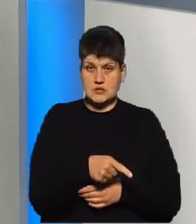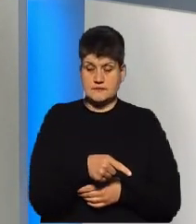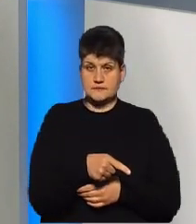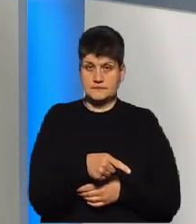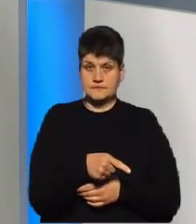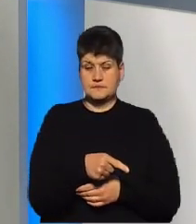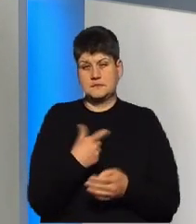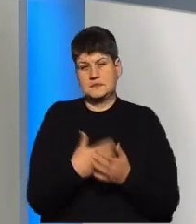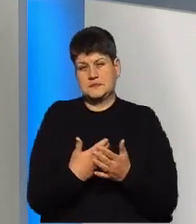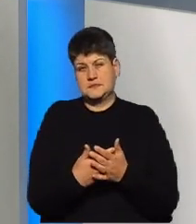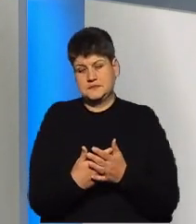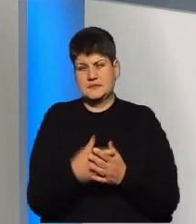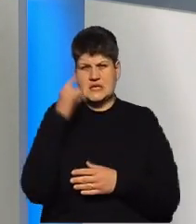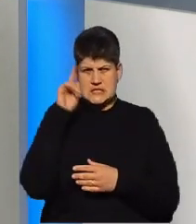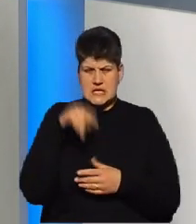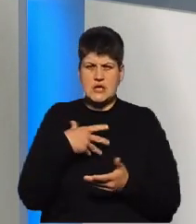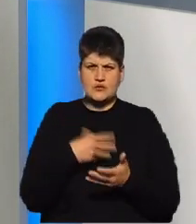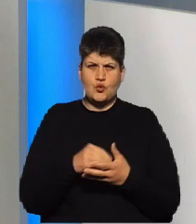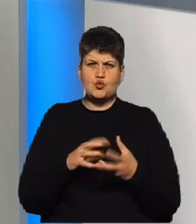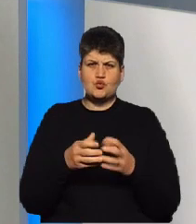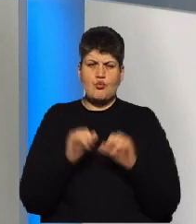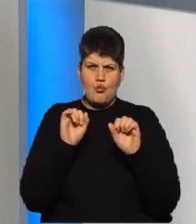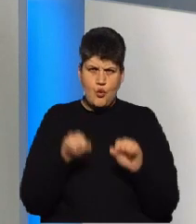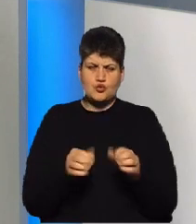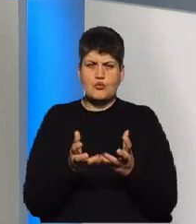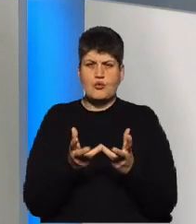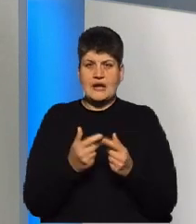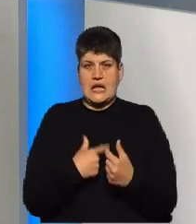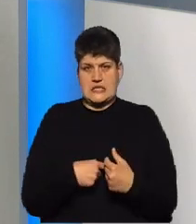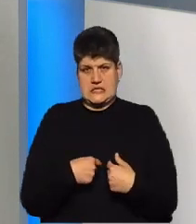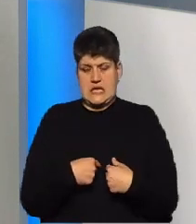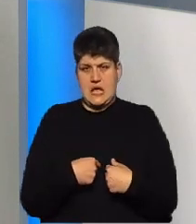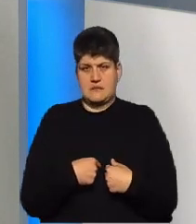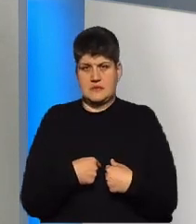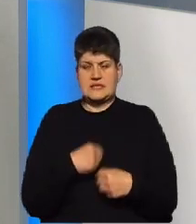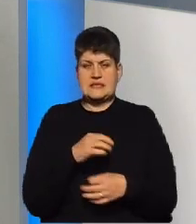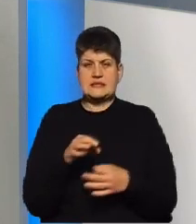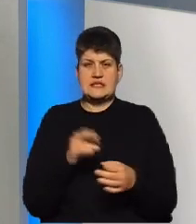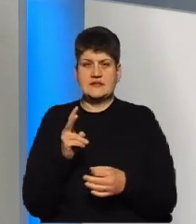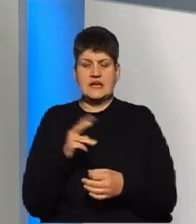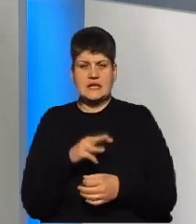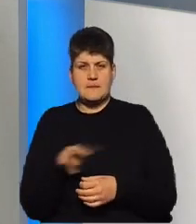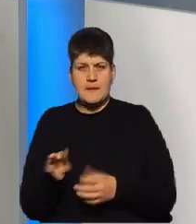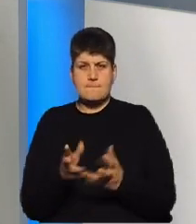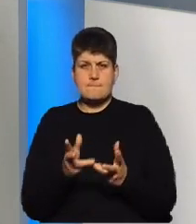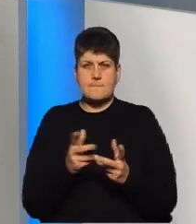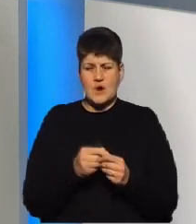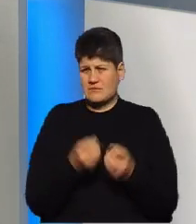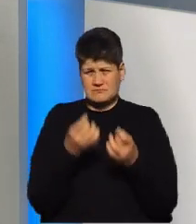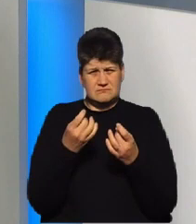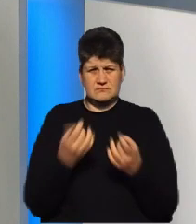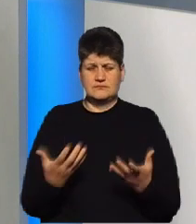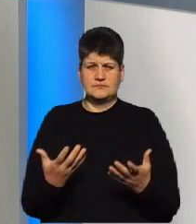приблизно знають свою суму, можуть порахувати для себе за налишкою квадратні метри, а порахувати досить просто, тому що